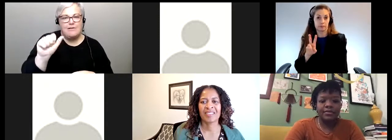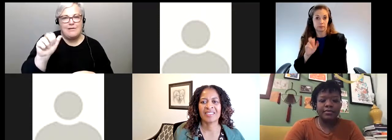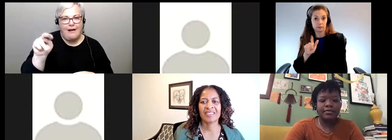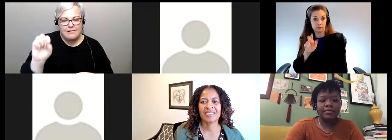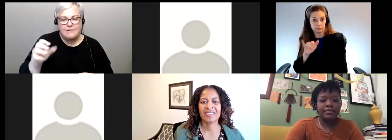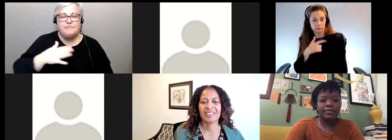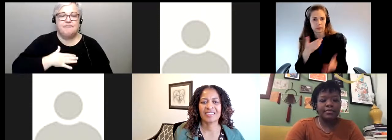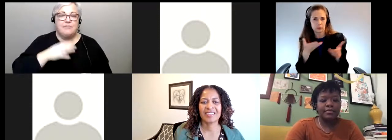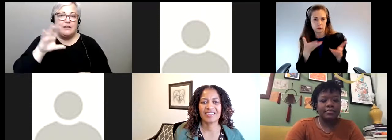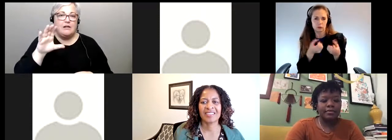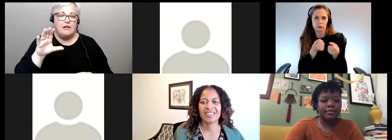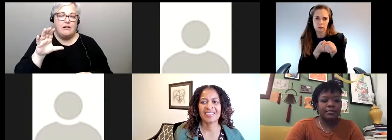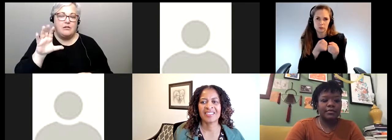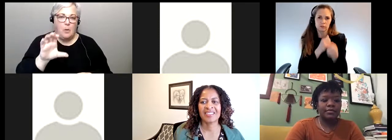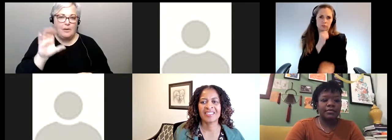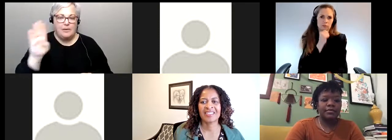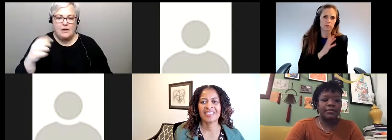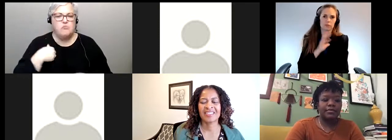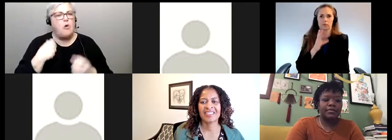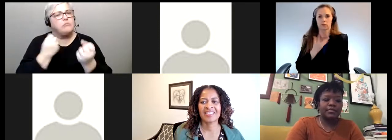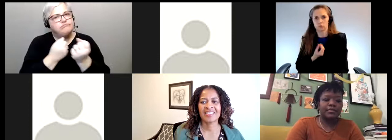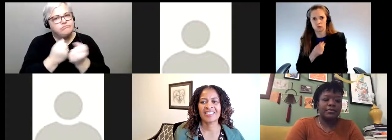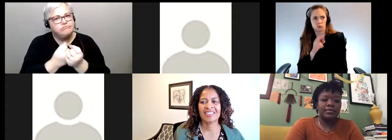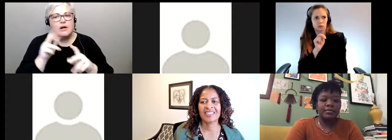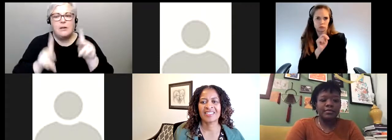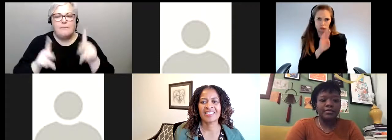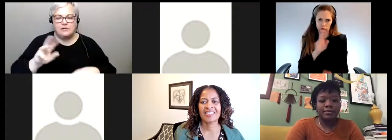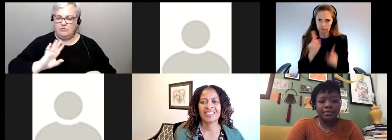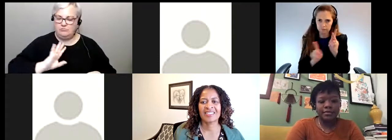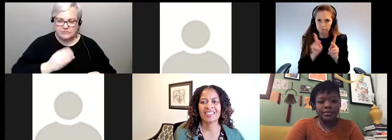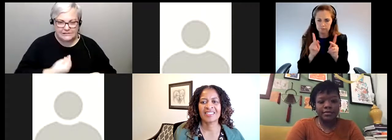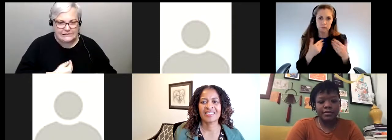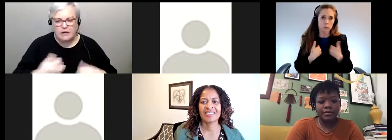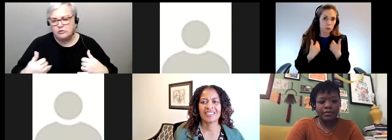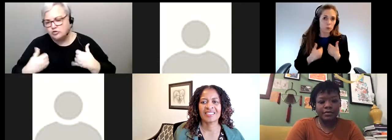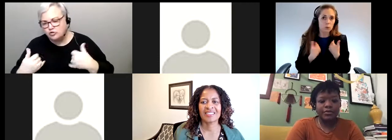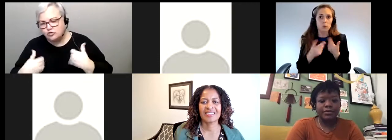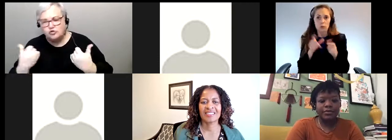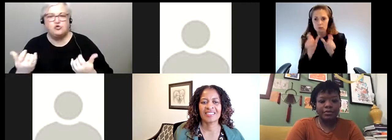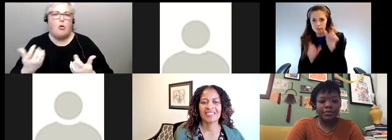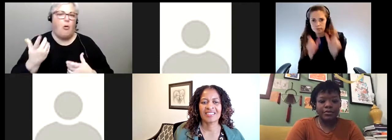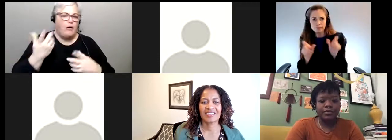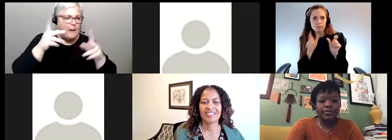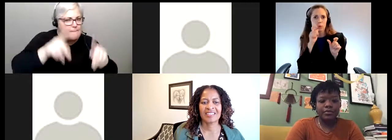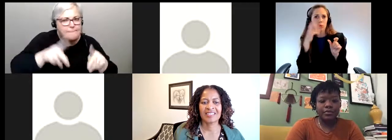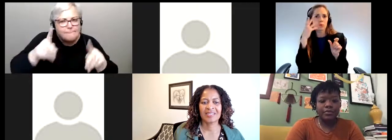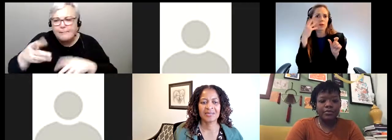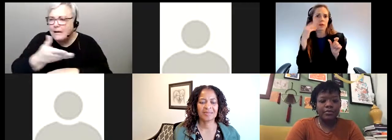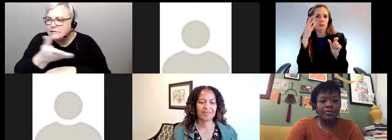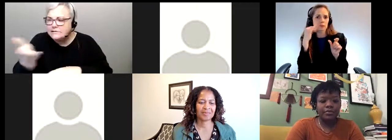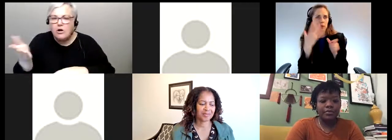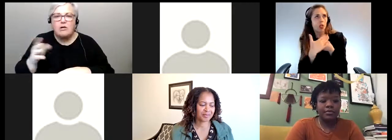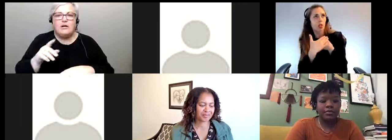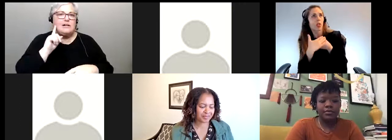sers et je soutiens des femmes, des personnes trans non-binaires, des jeunes et des individus qui sont